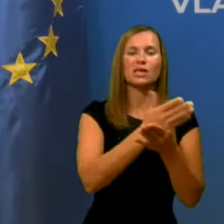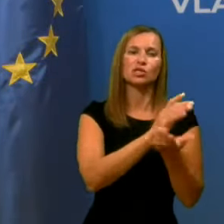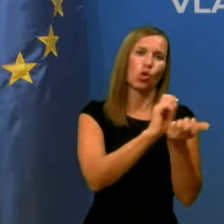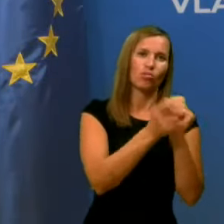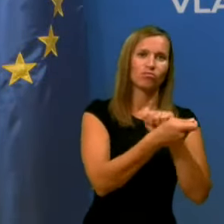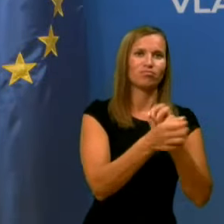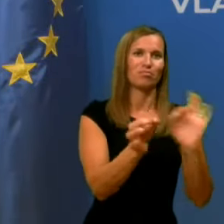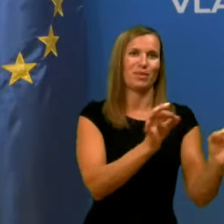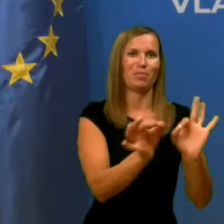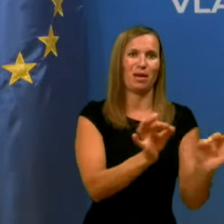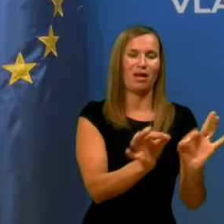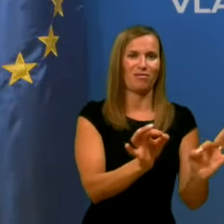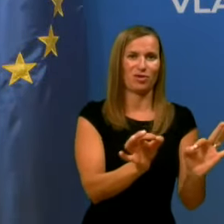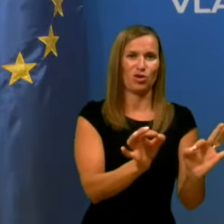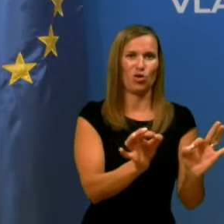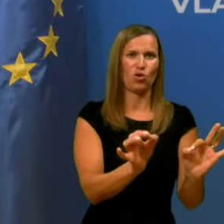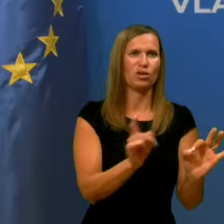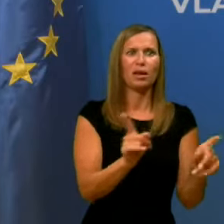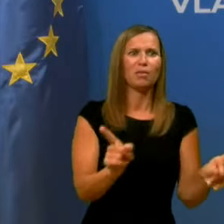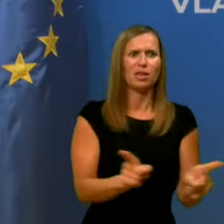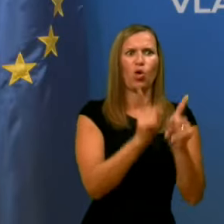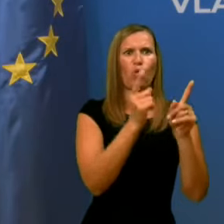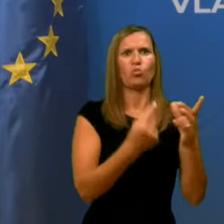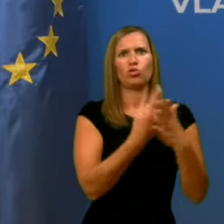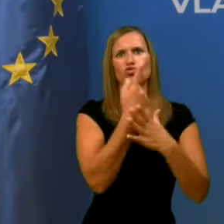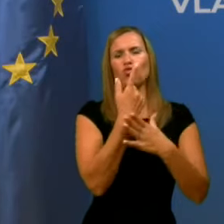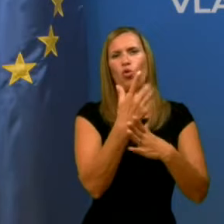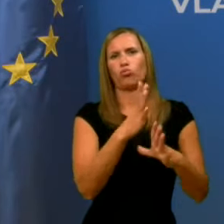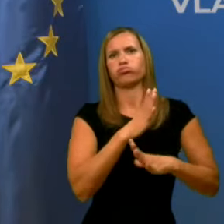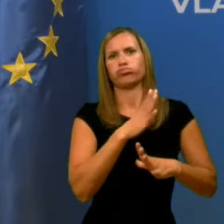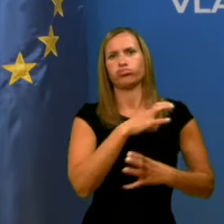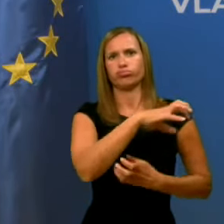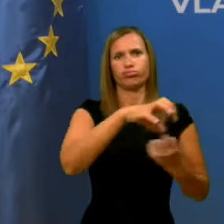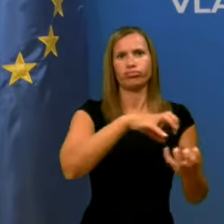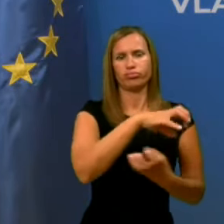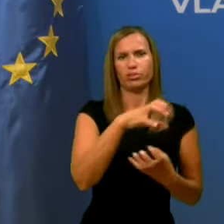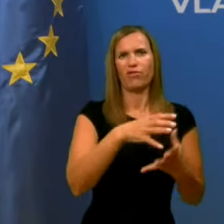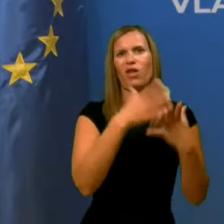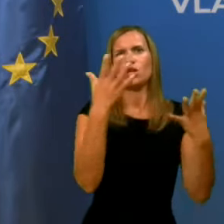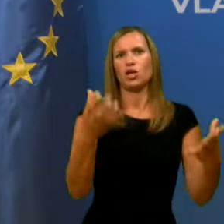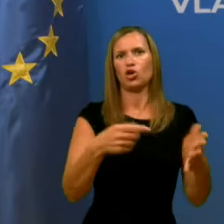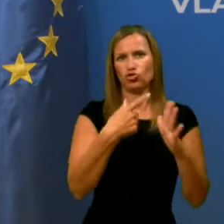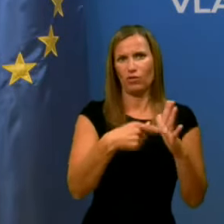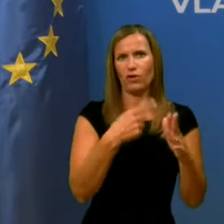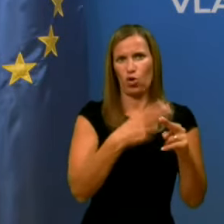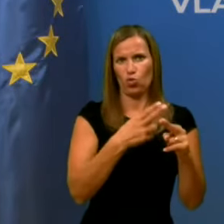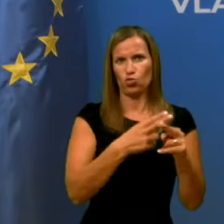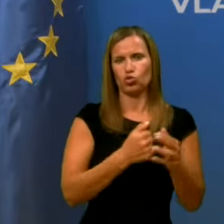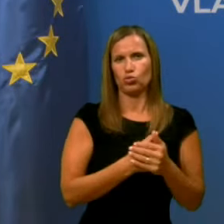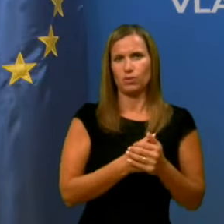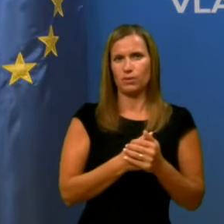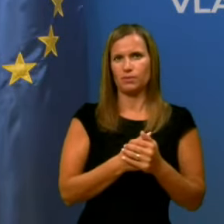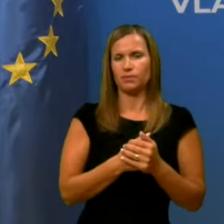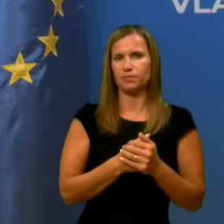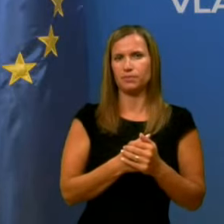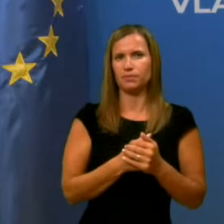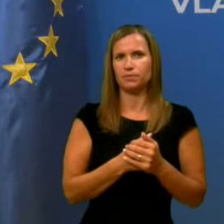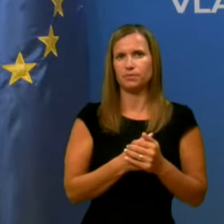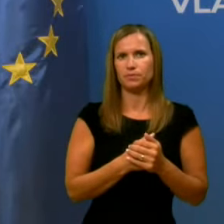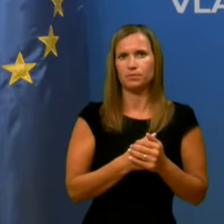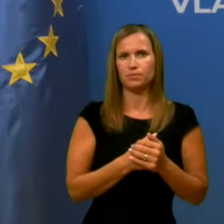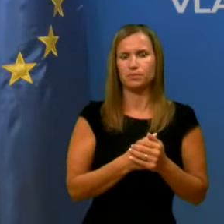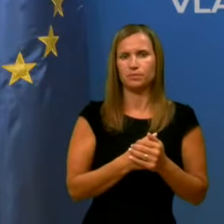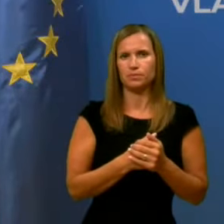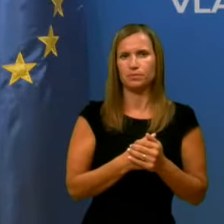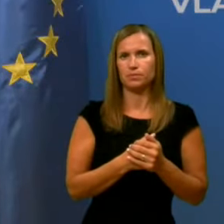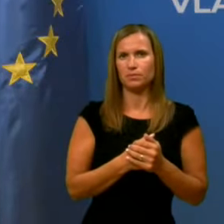da ne bi že v samem začetku prišlo do zelo velikega števila v KUSB. Prve okužbe. Prve okužbe, ja, tako,